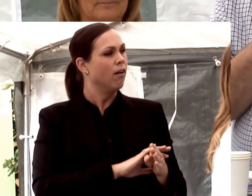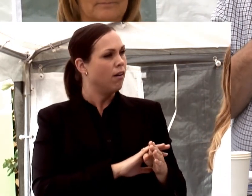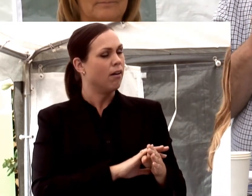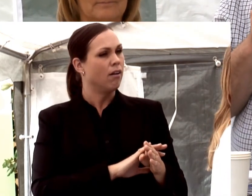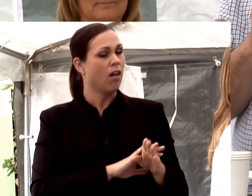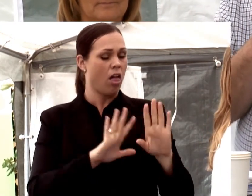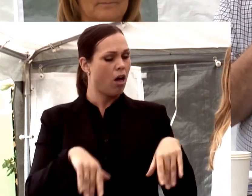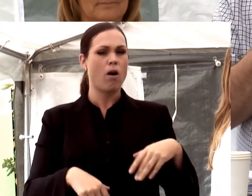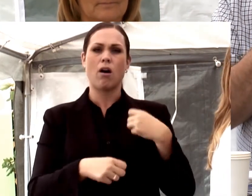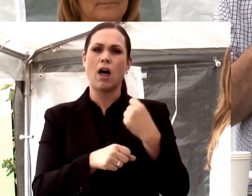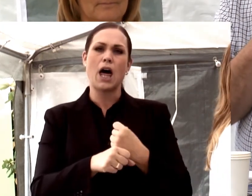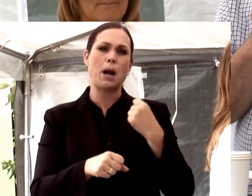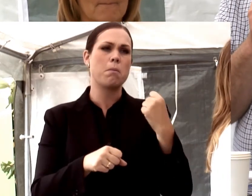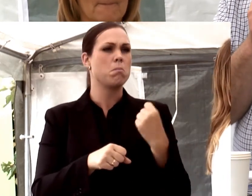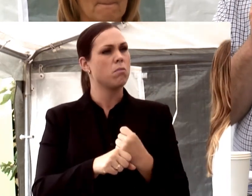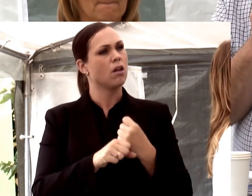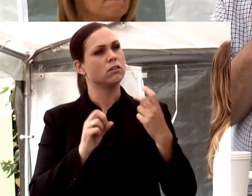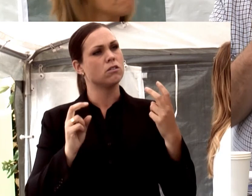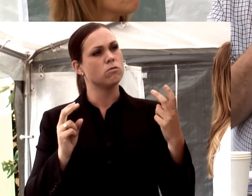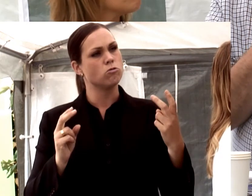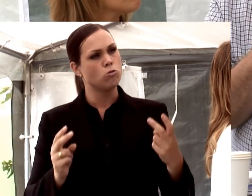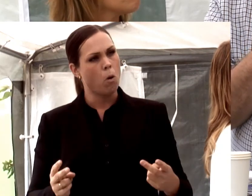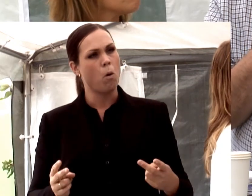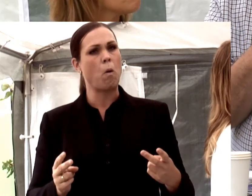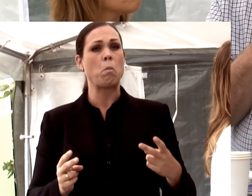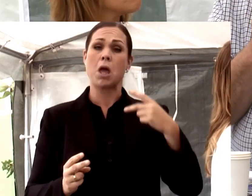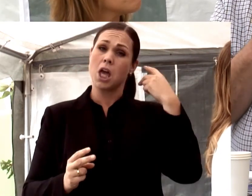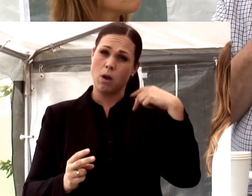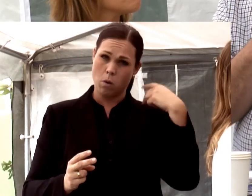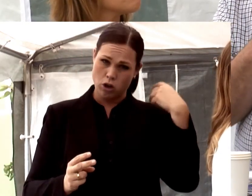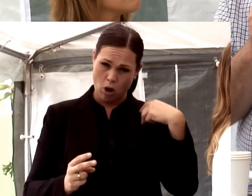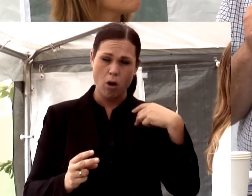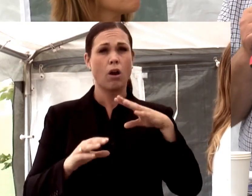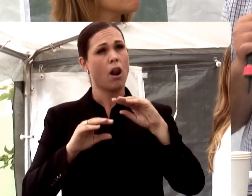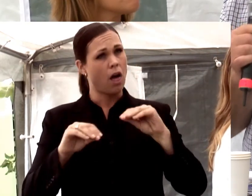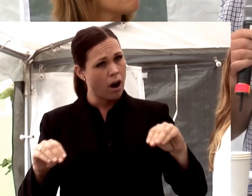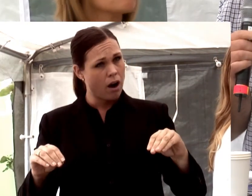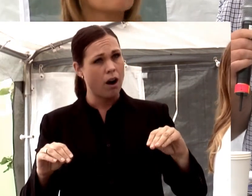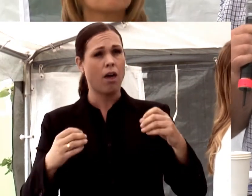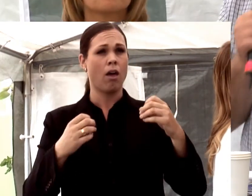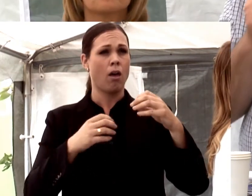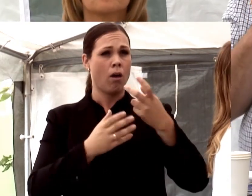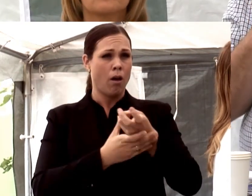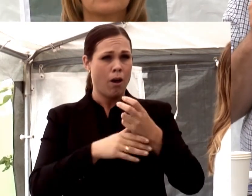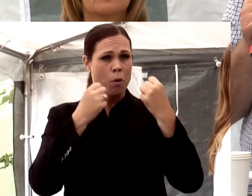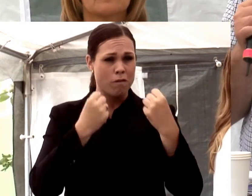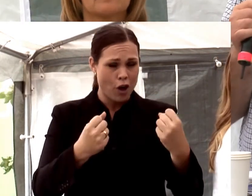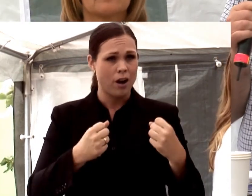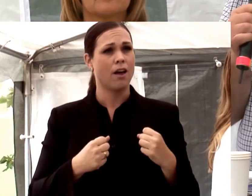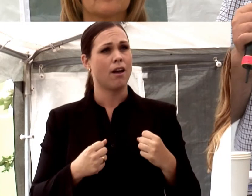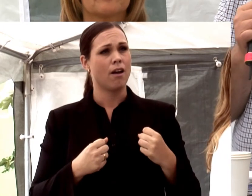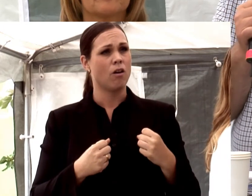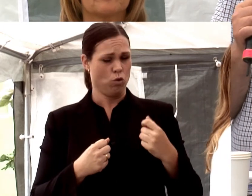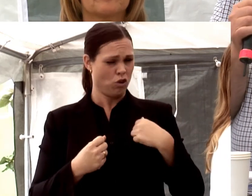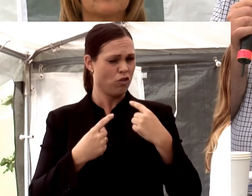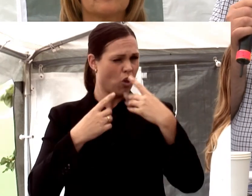Har arbetat som ingenjör, som lärare, som lokförare. Jag nämner det därför att